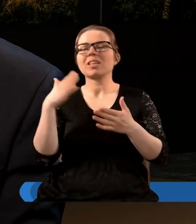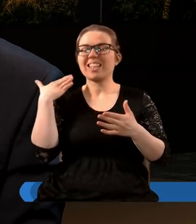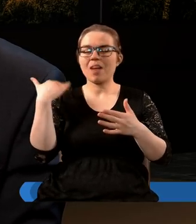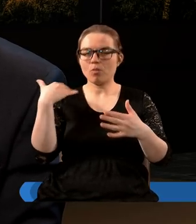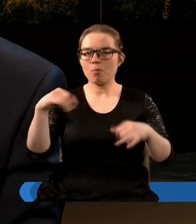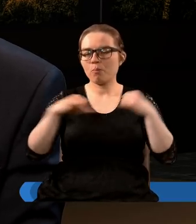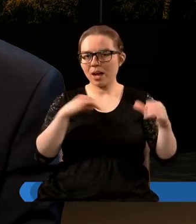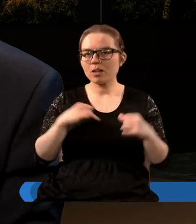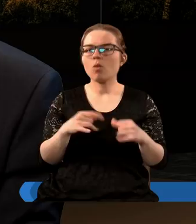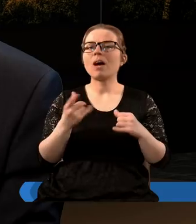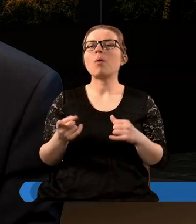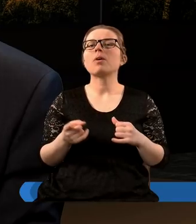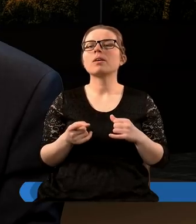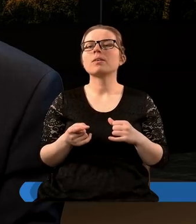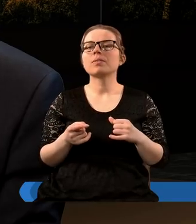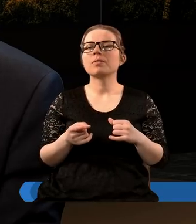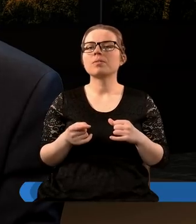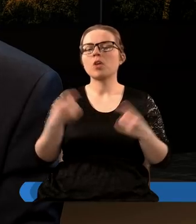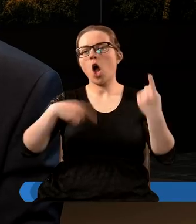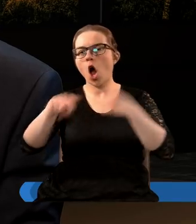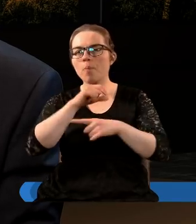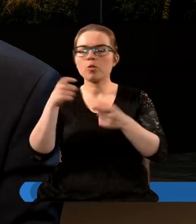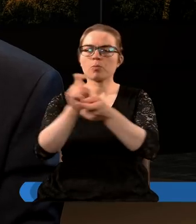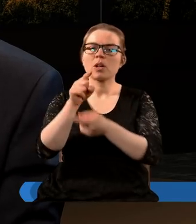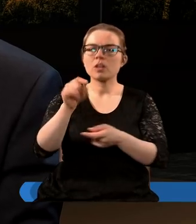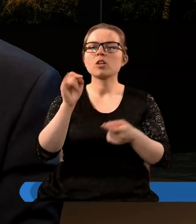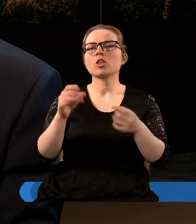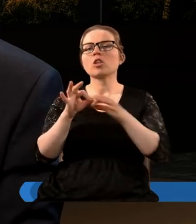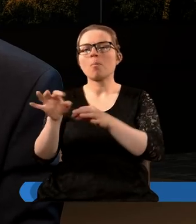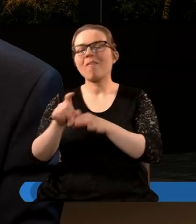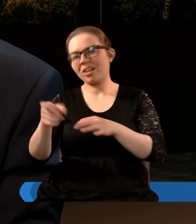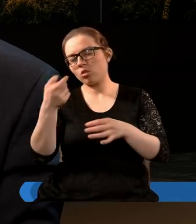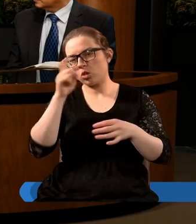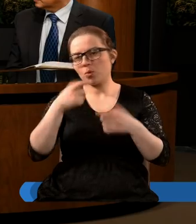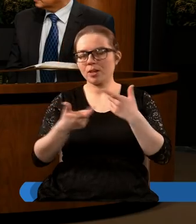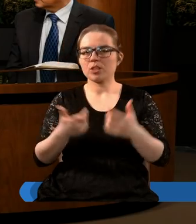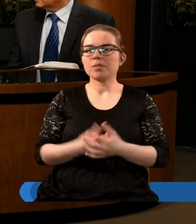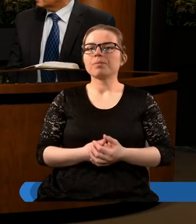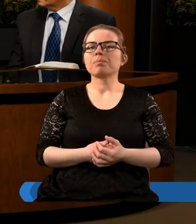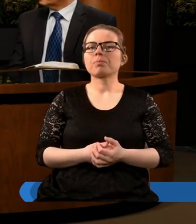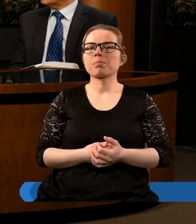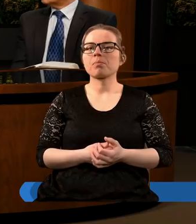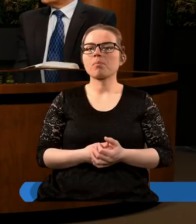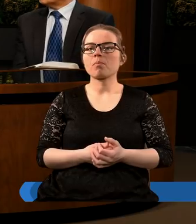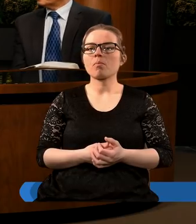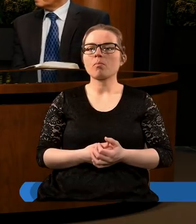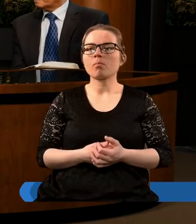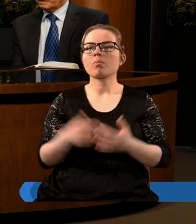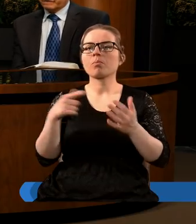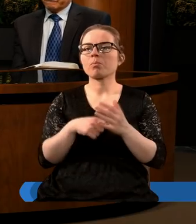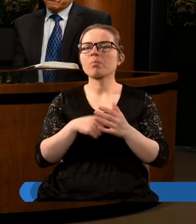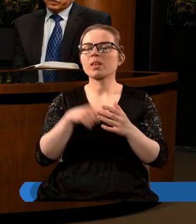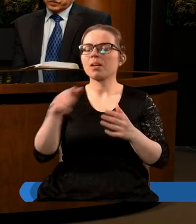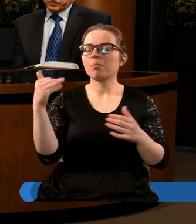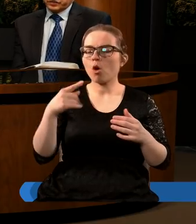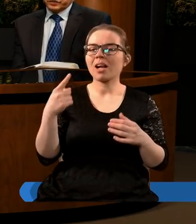niedawna panował te same siły polityczne obrócą się przeciwko niemu i doprowadzą do jego destrukcji Tak, tutaj też jeszcze można właśnie